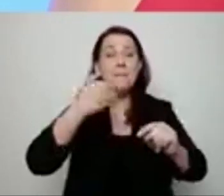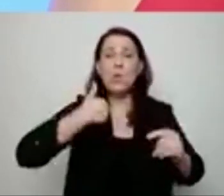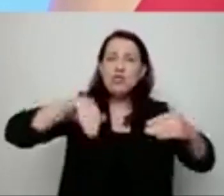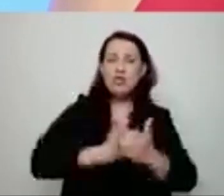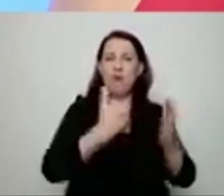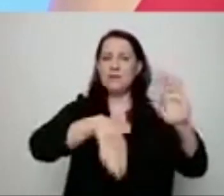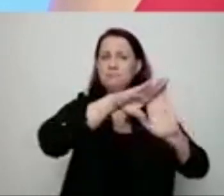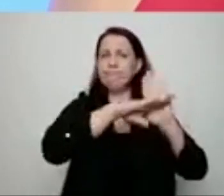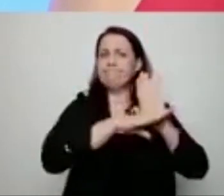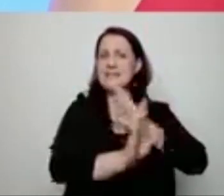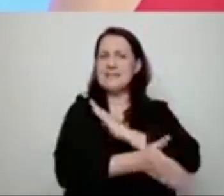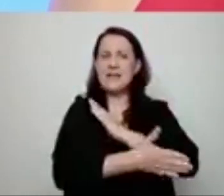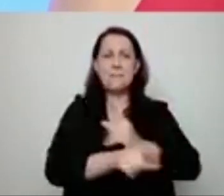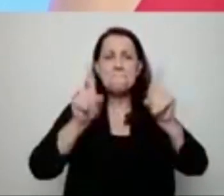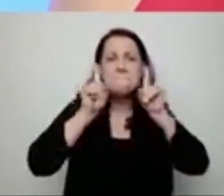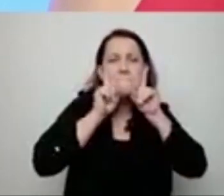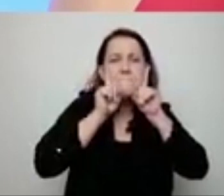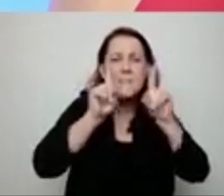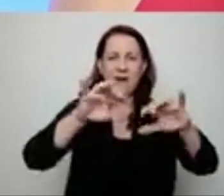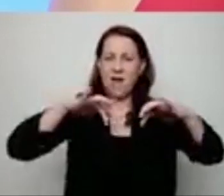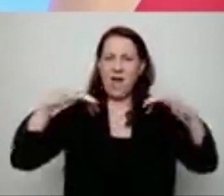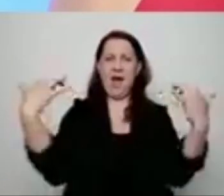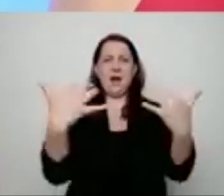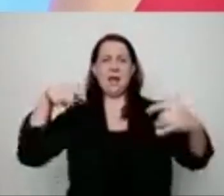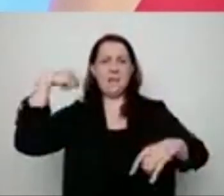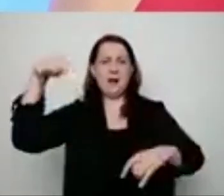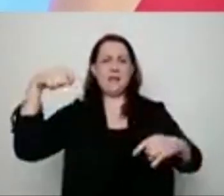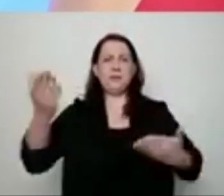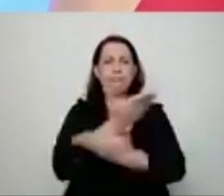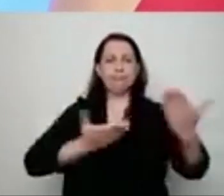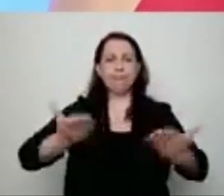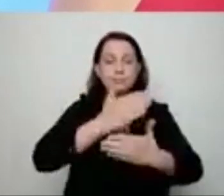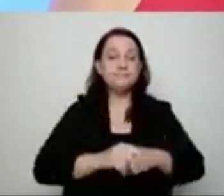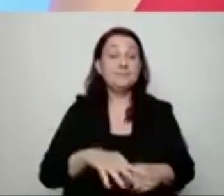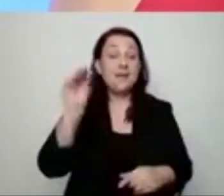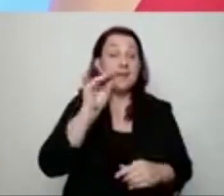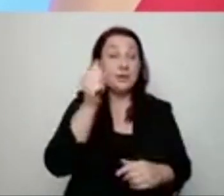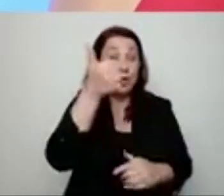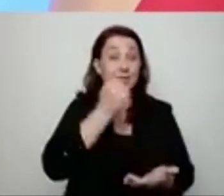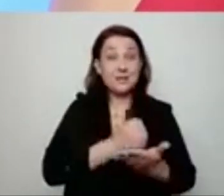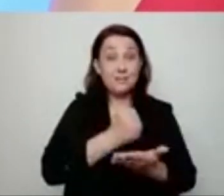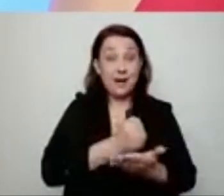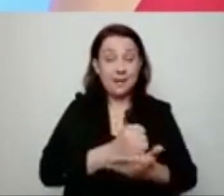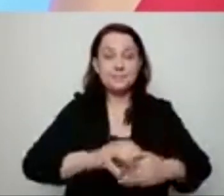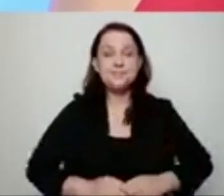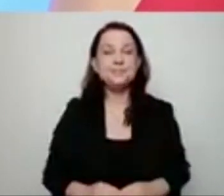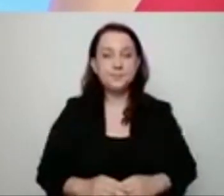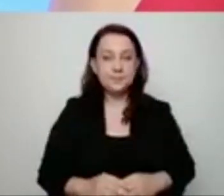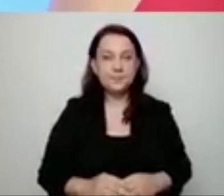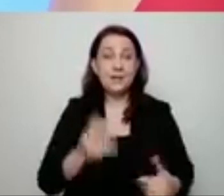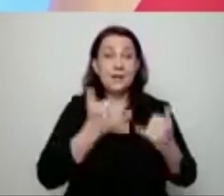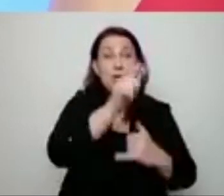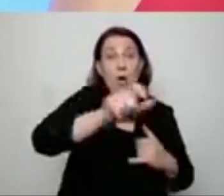Na zasadach prawdziwej areny prezydenckiej. I jeszcze jedna rzecz. Drodzy Państwo, jeżeli Polacy mi